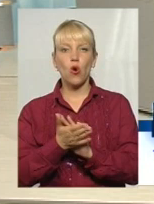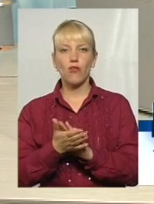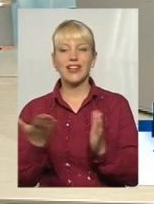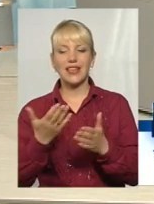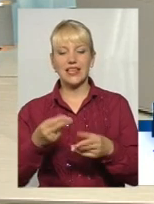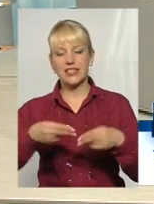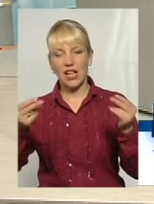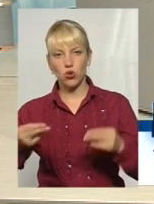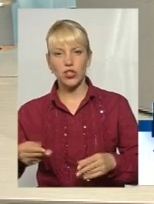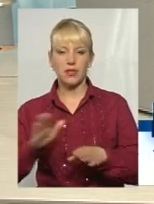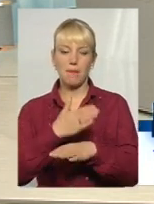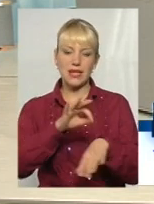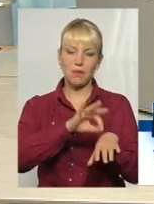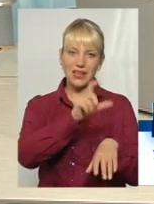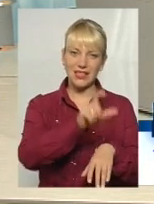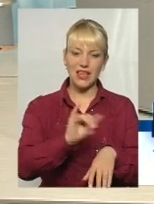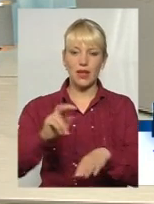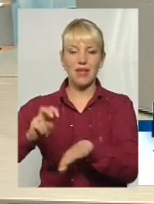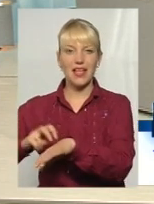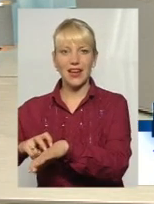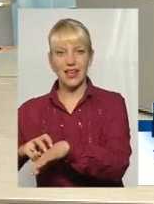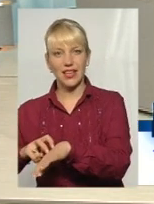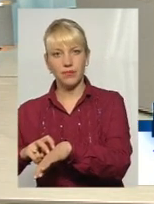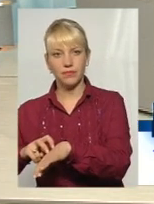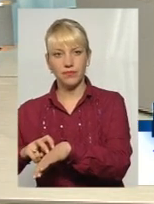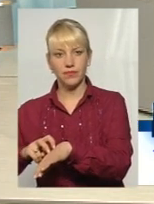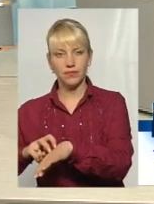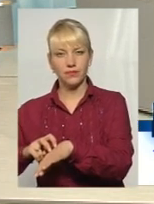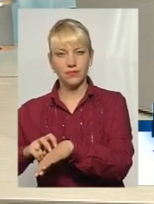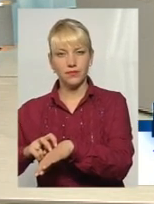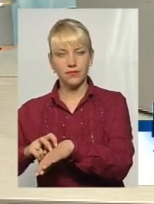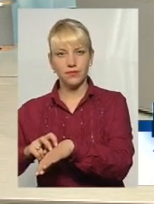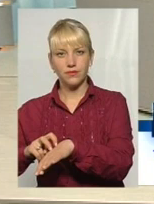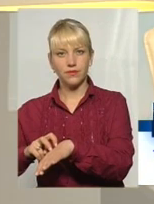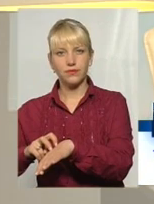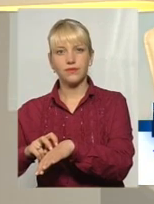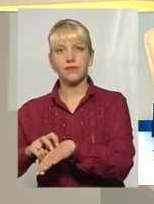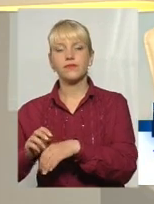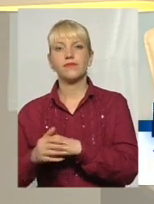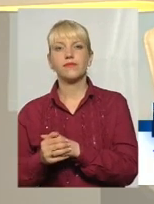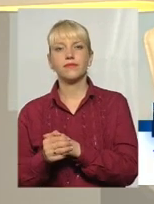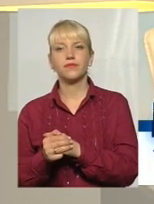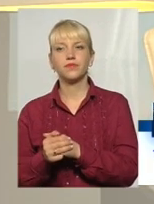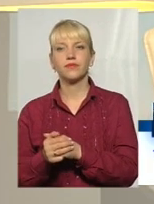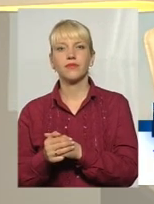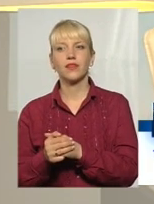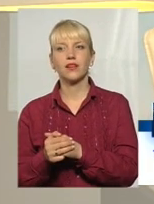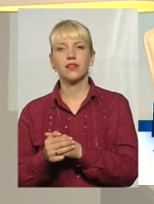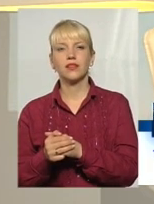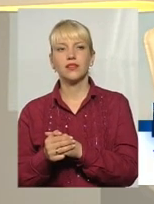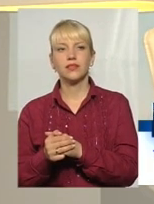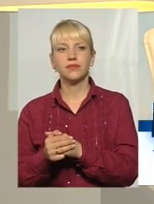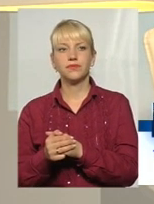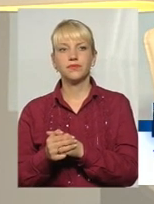заключаю між пацієнтом і лікарем, чи захищає він мене відправлено у лікування, якщо лікар, припусті, не зовсім до пацієнтів.